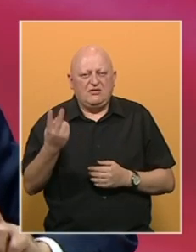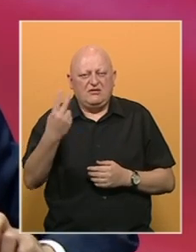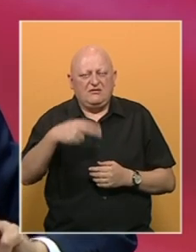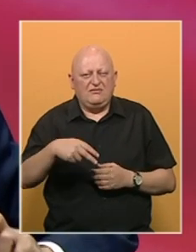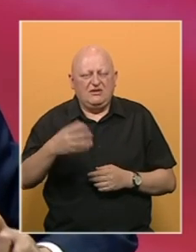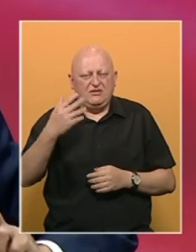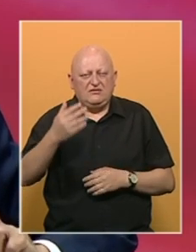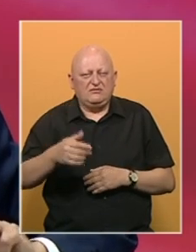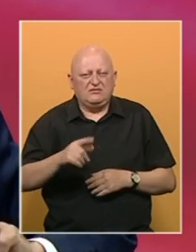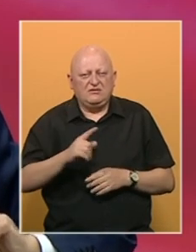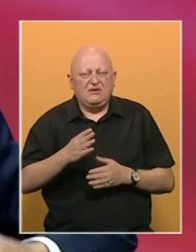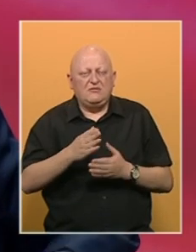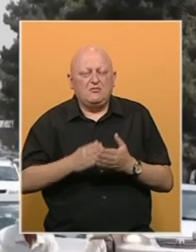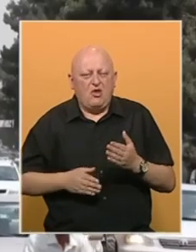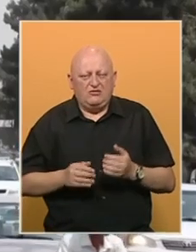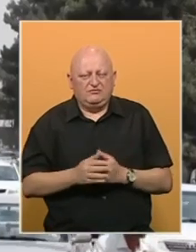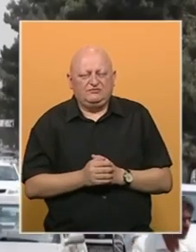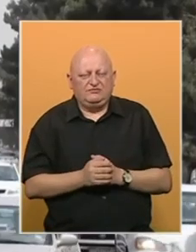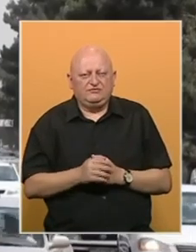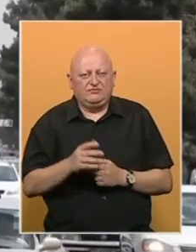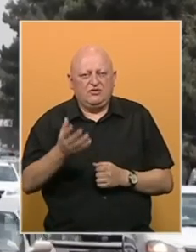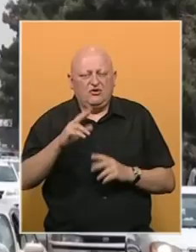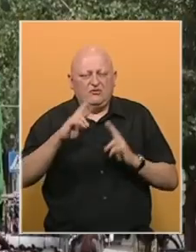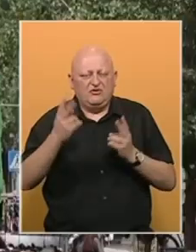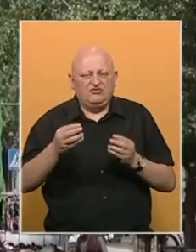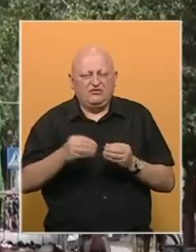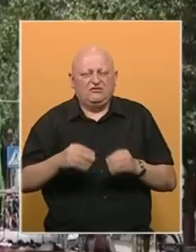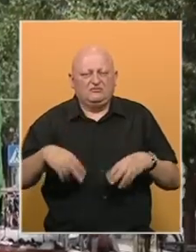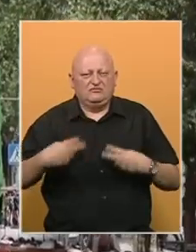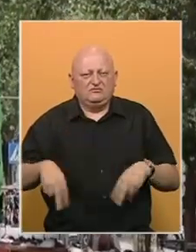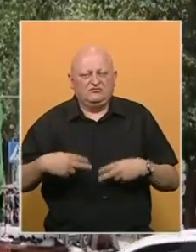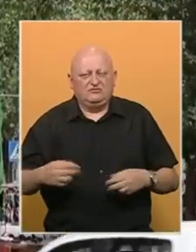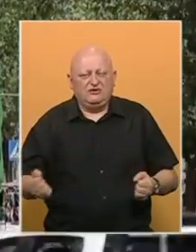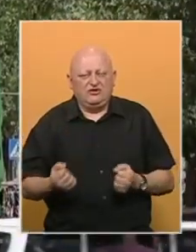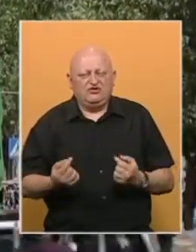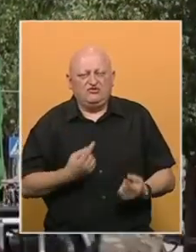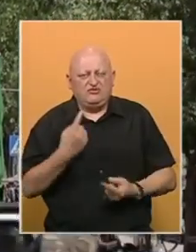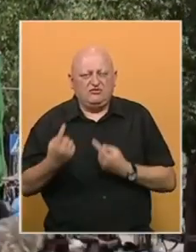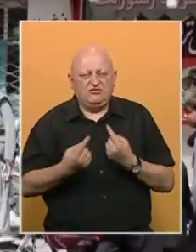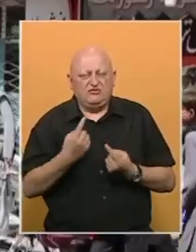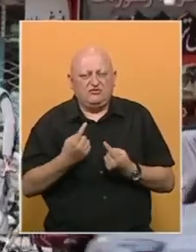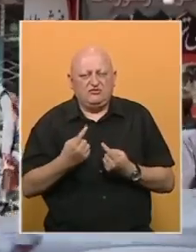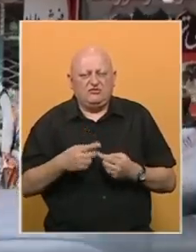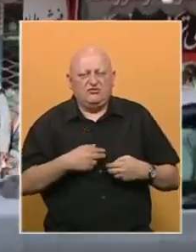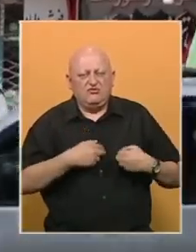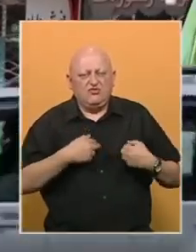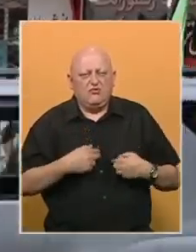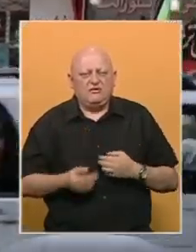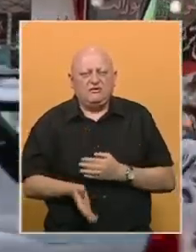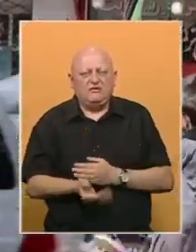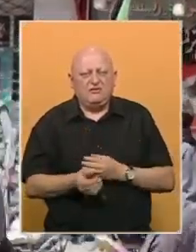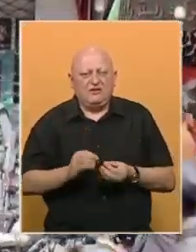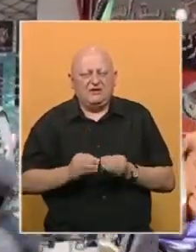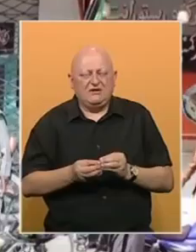tih, čak ni dijelimično. Dok međunarodna zajednica strahuje od sve teže situacije i vrlo izvjesno humanitarne i migranske